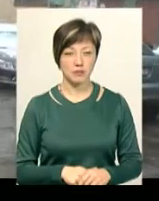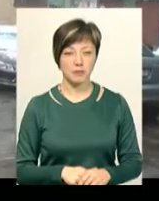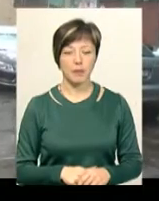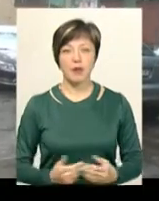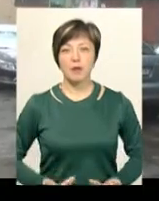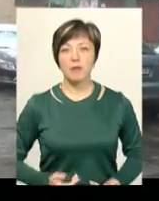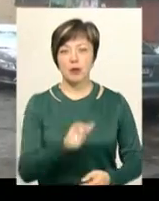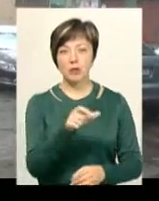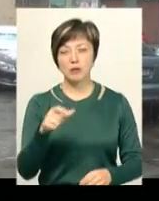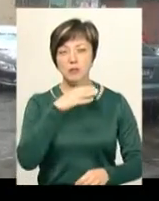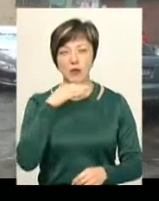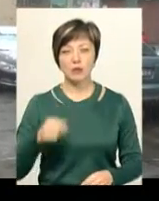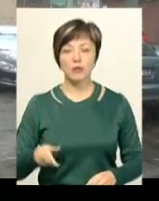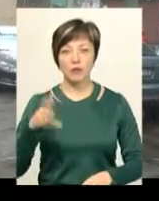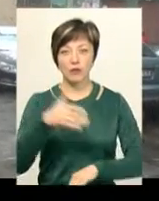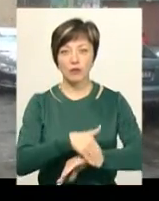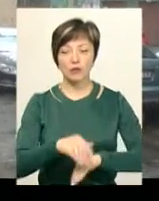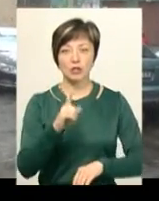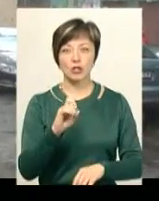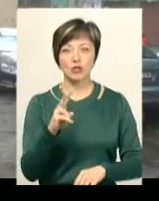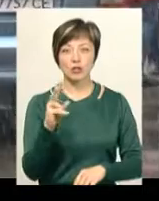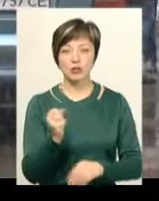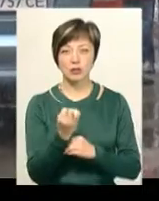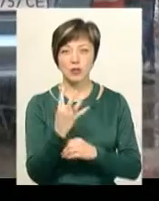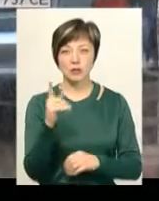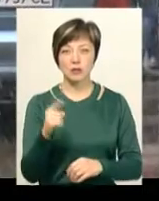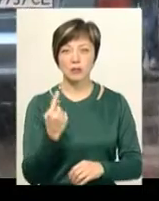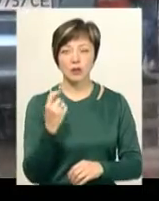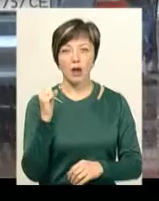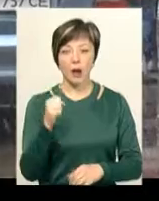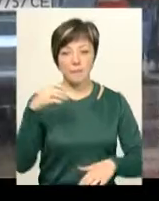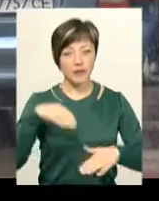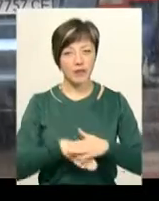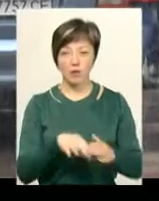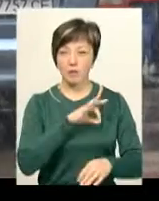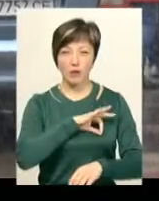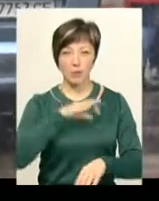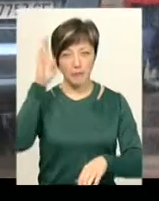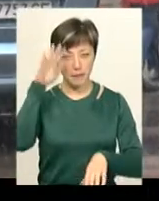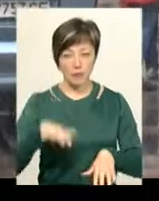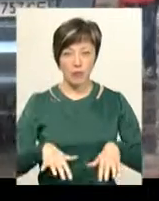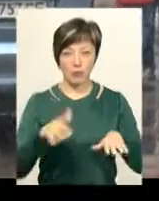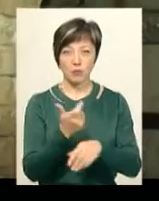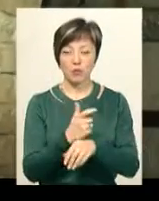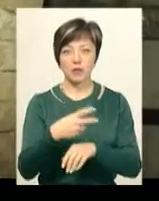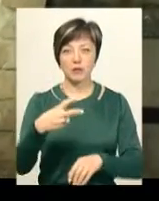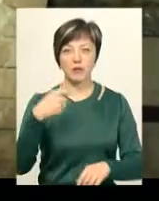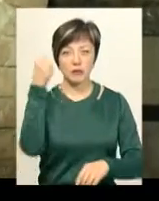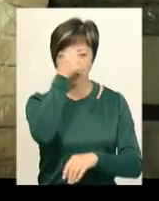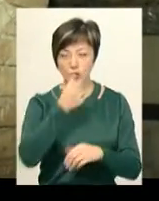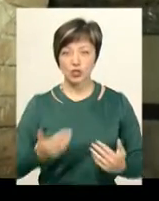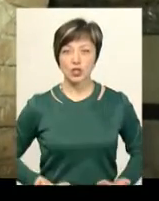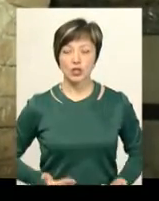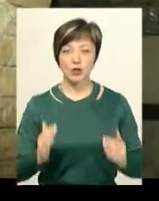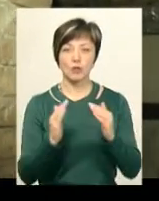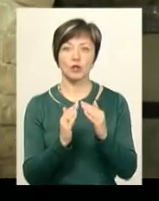Мешканці багатоповерхівки на Зарічанській 14 дріб 1 А підвалом не користуються. Його підтоплює понад 20 років, каже житель будинку